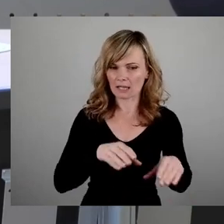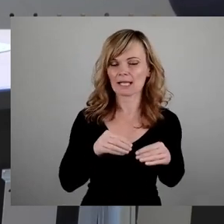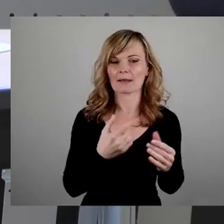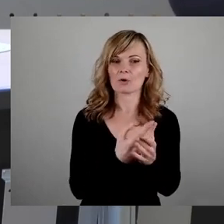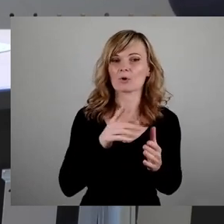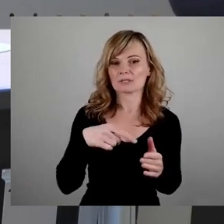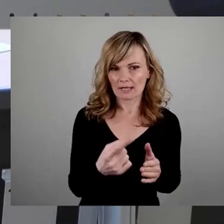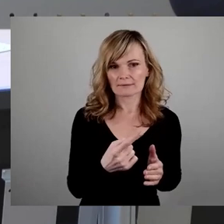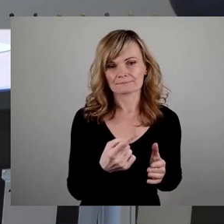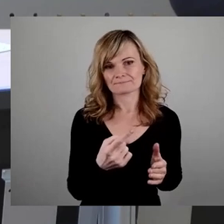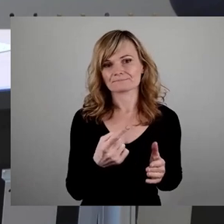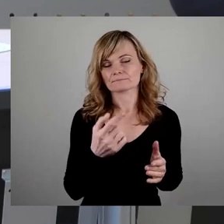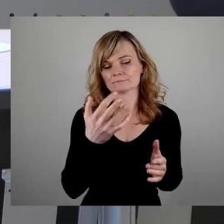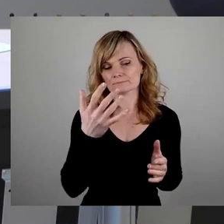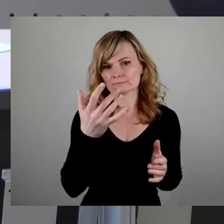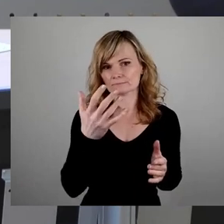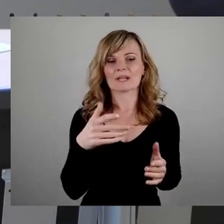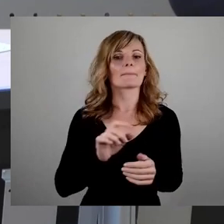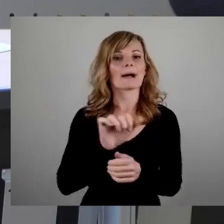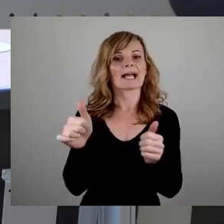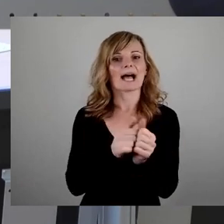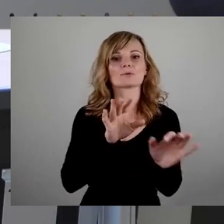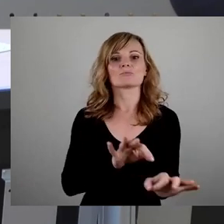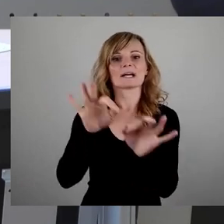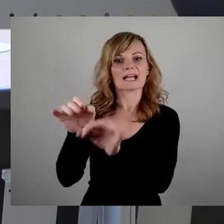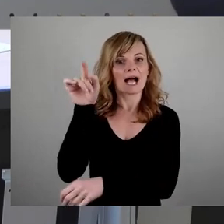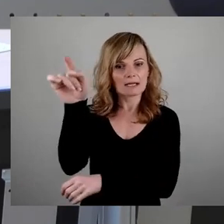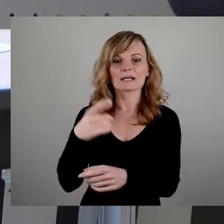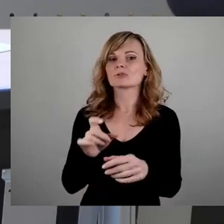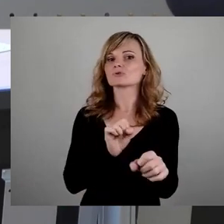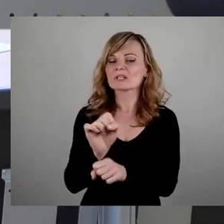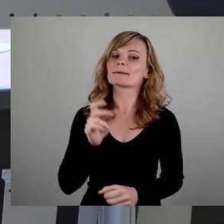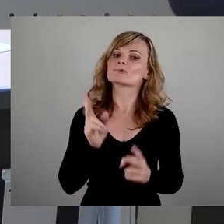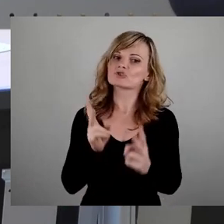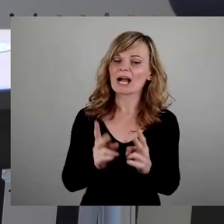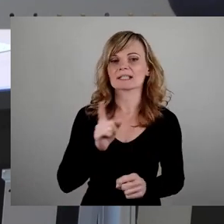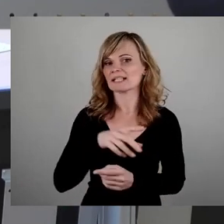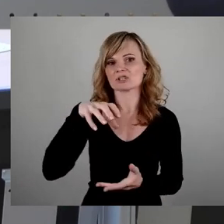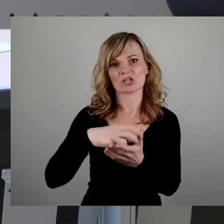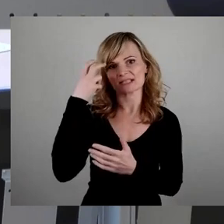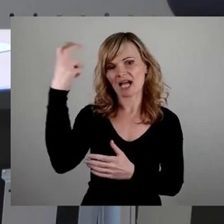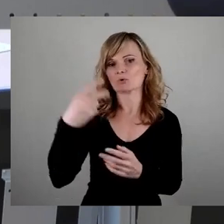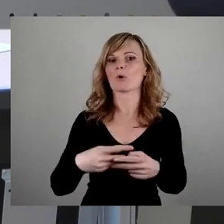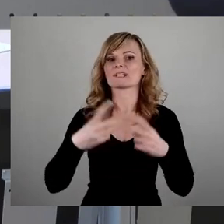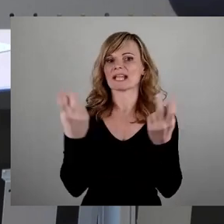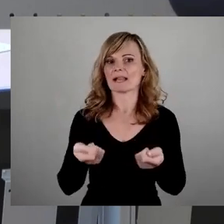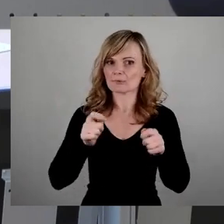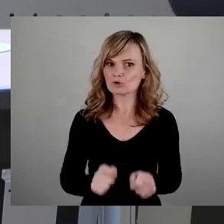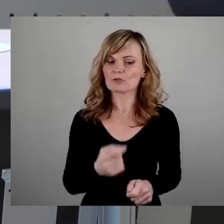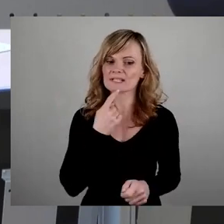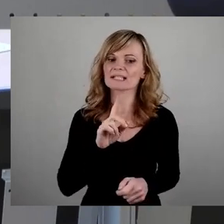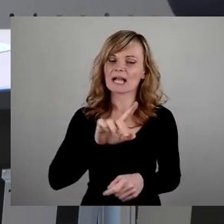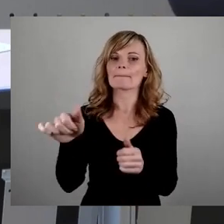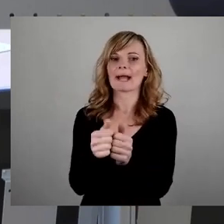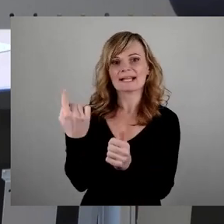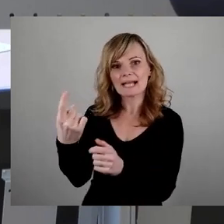Beirat übertragen. Aber trotz allem schadet es nicht, wenn der Stadtrat einen offiziellen Beschluss fasst und sagt, der Beirat soll sich mit